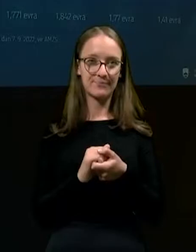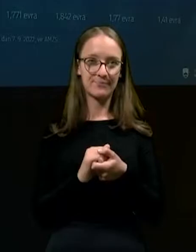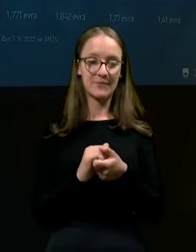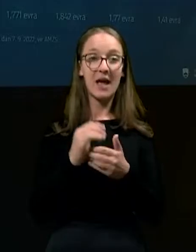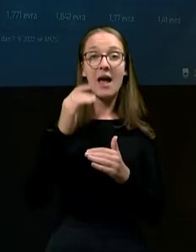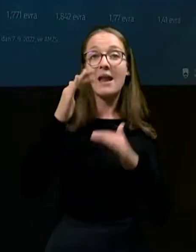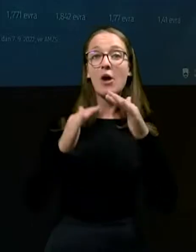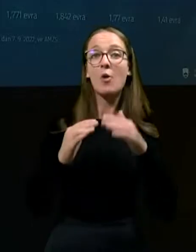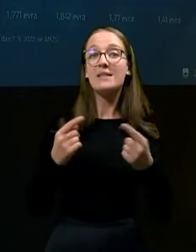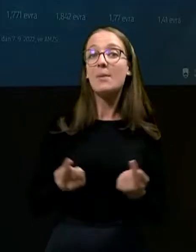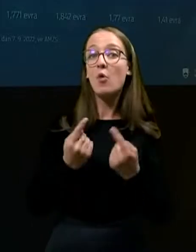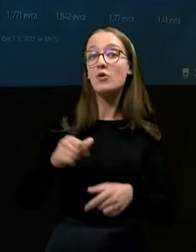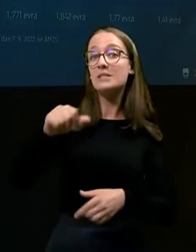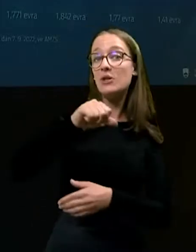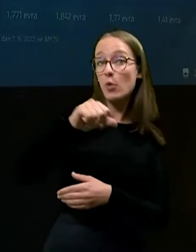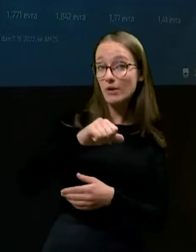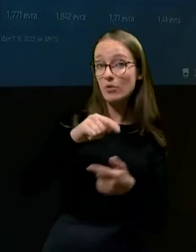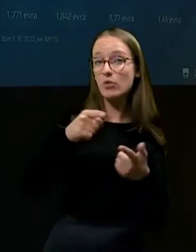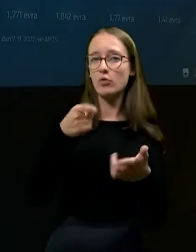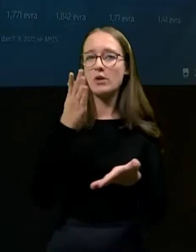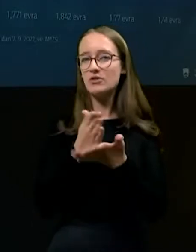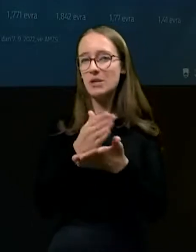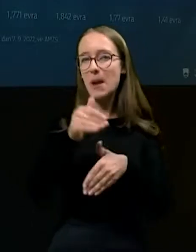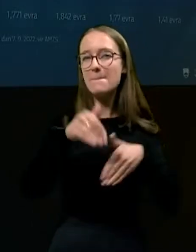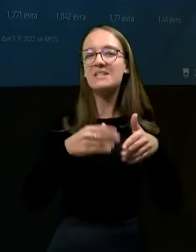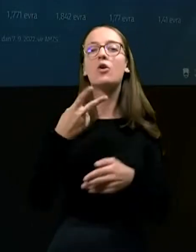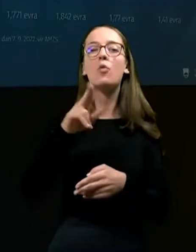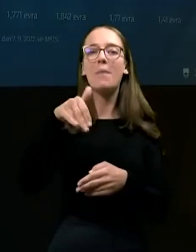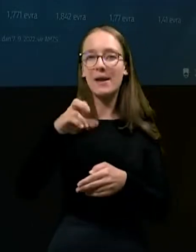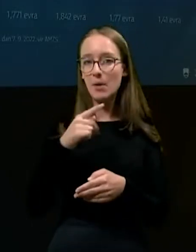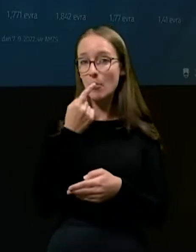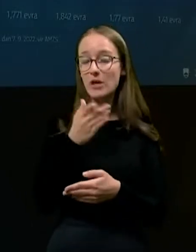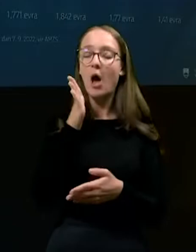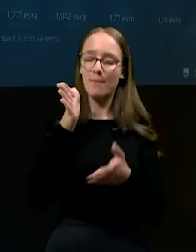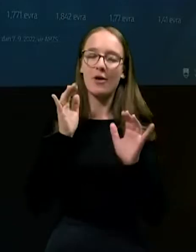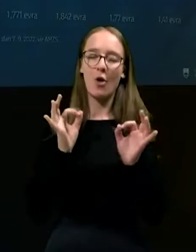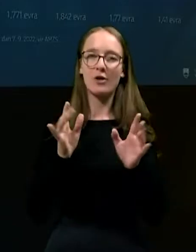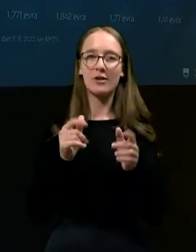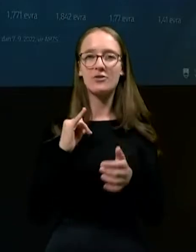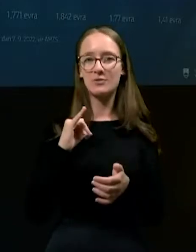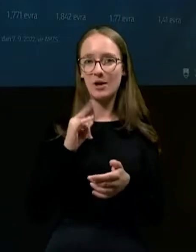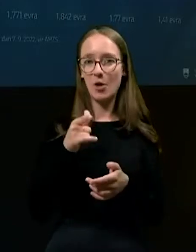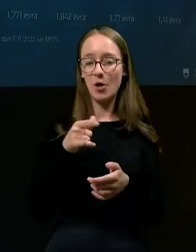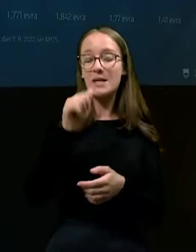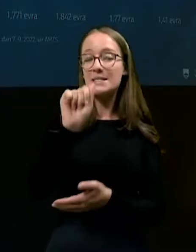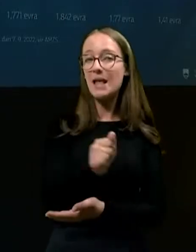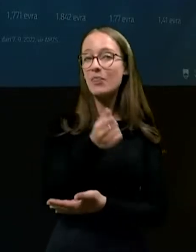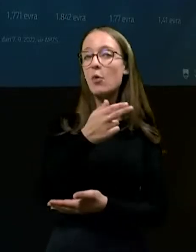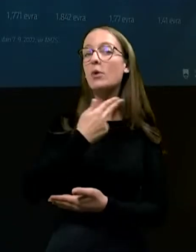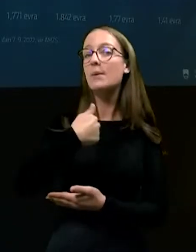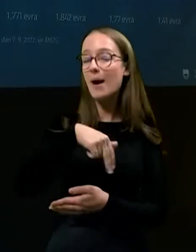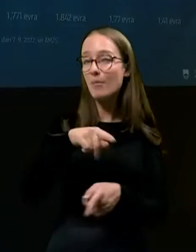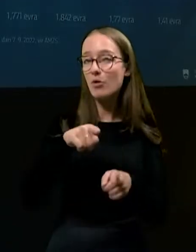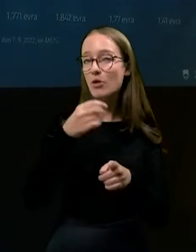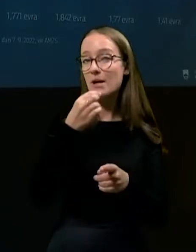regulaciji pogonskih goriv, čeprav je že ministr Kumer povedal, pa vendarle. Zato imamo, ker